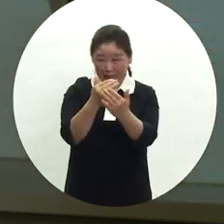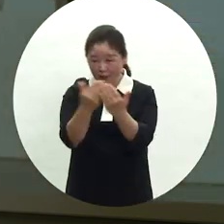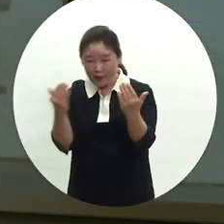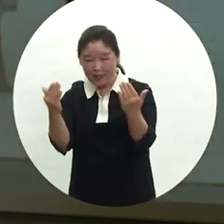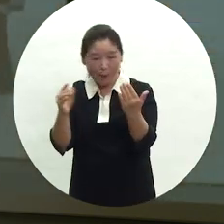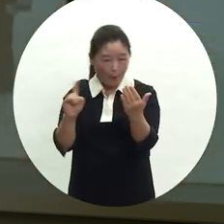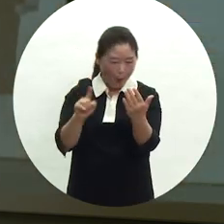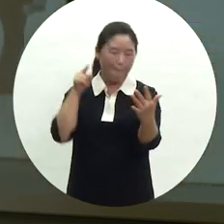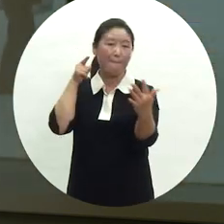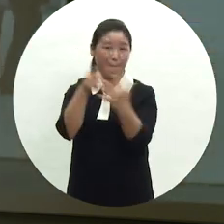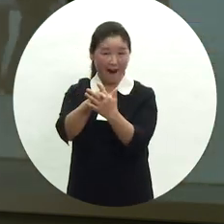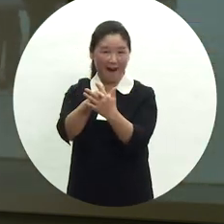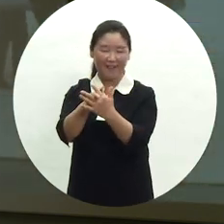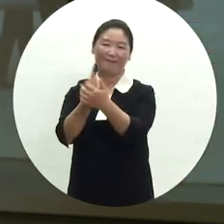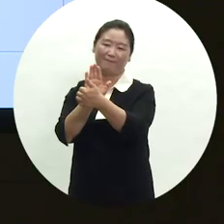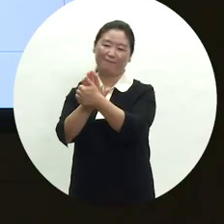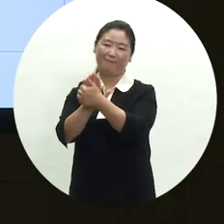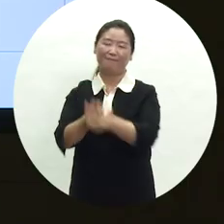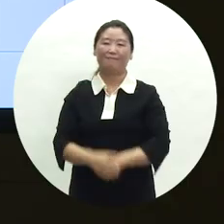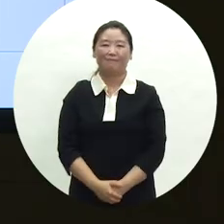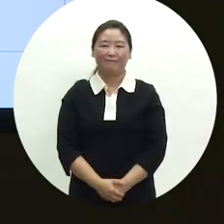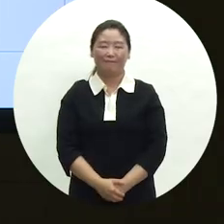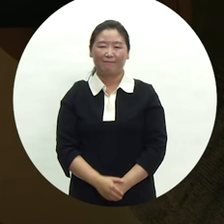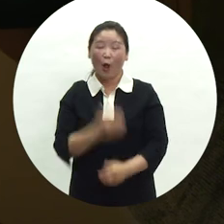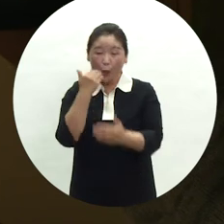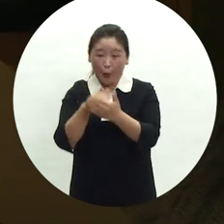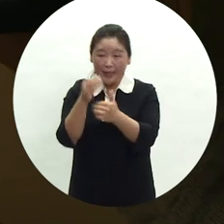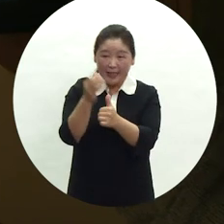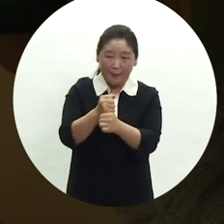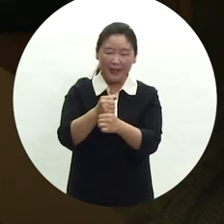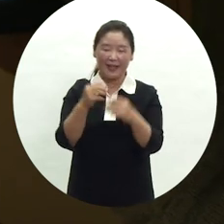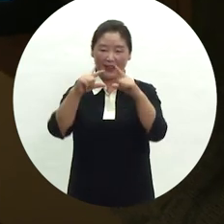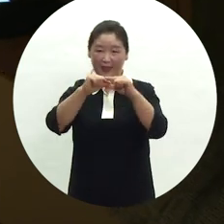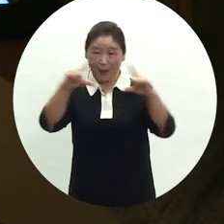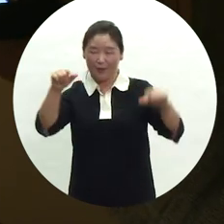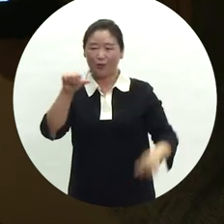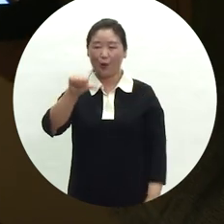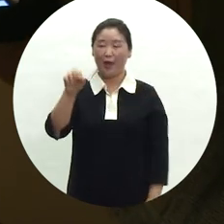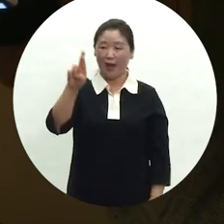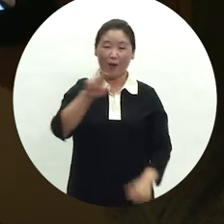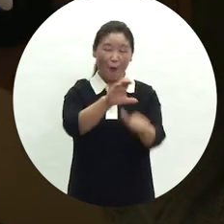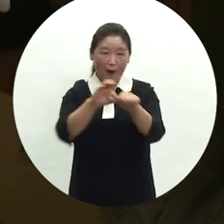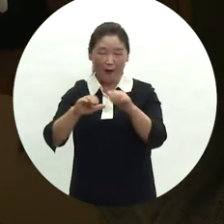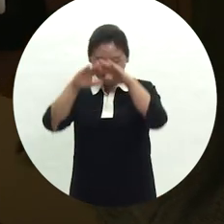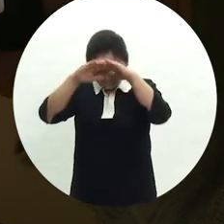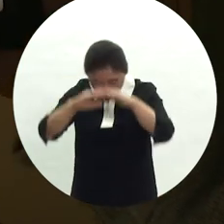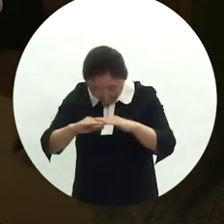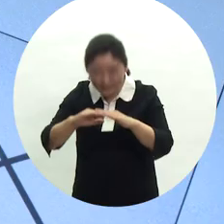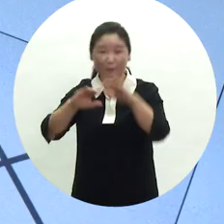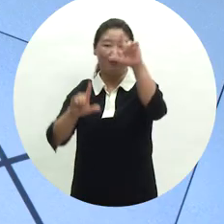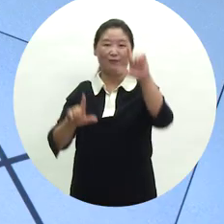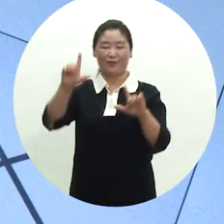예측할 수 있도록 하였습니다. 돌잡이, 태블릿과 AR을 활용한 폐백 장면의 구현,